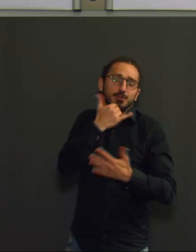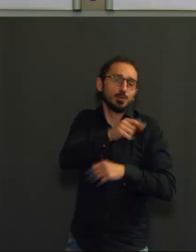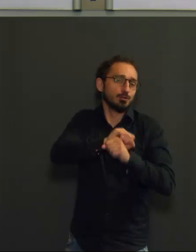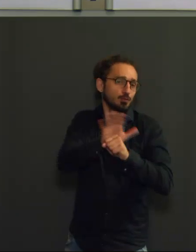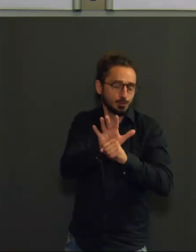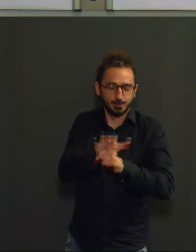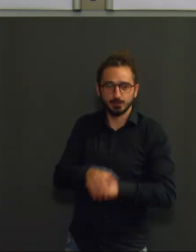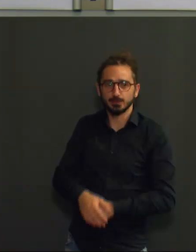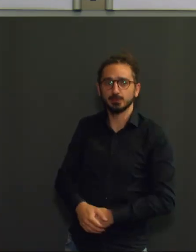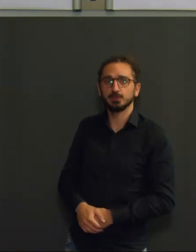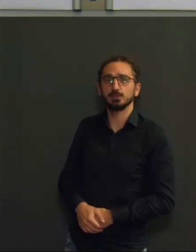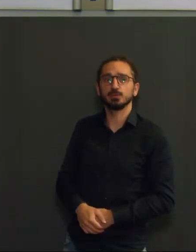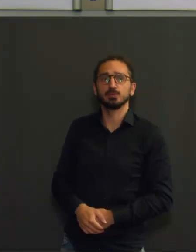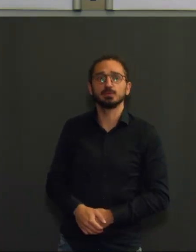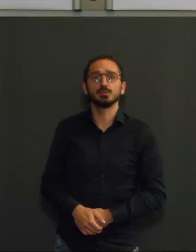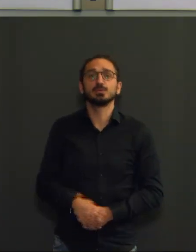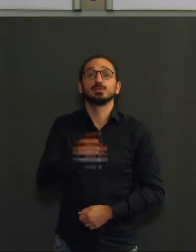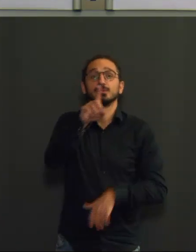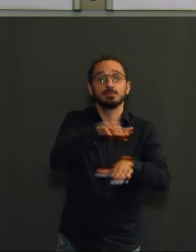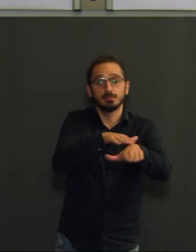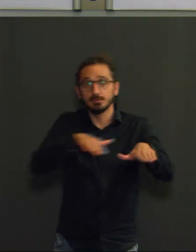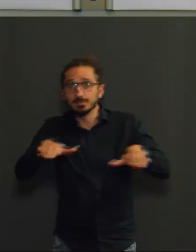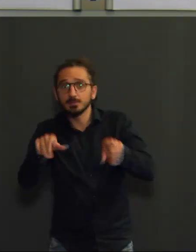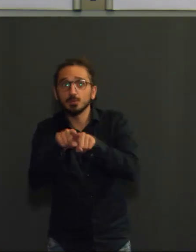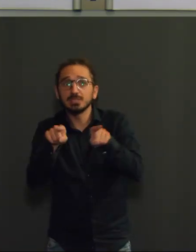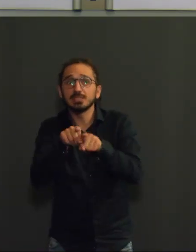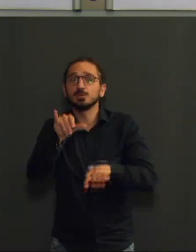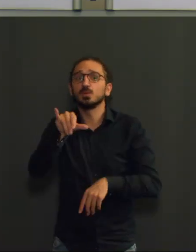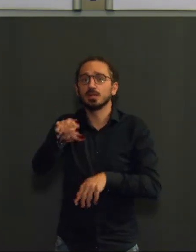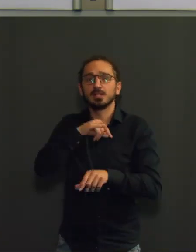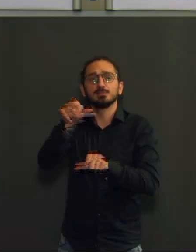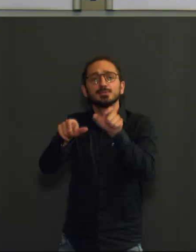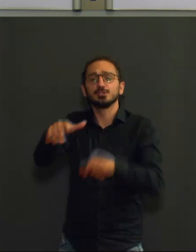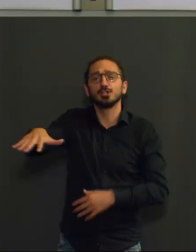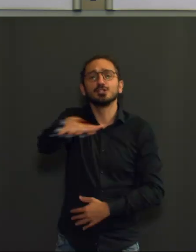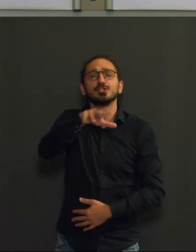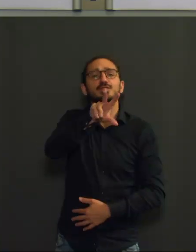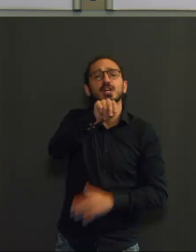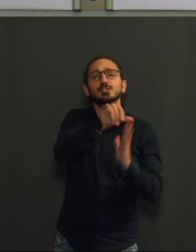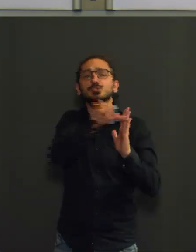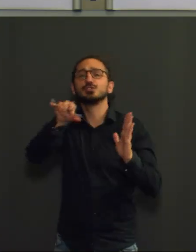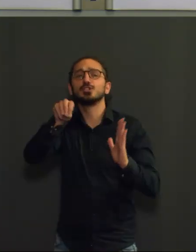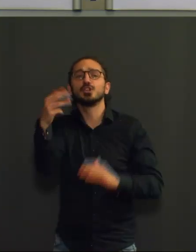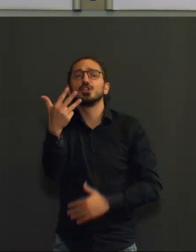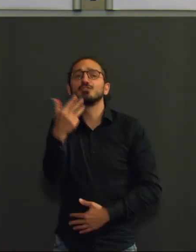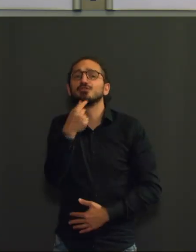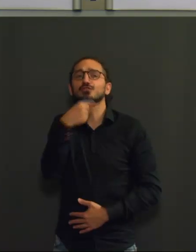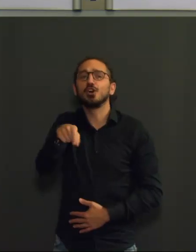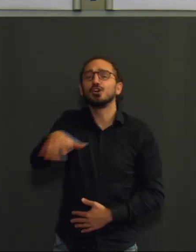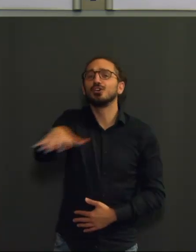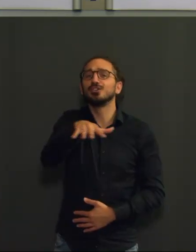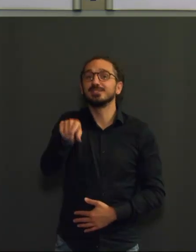Parallèlement, l'hospitalisation des 20 à 39 ans tend à rejoindre et à dépasser